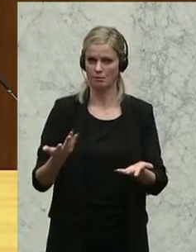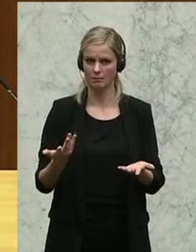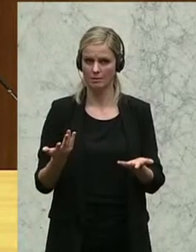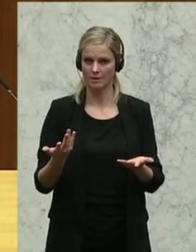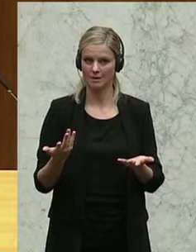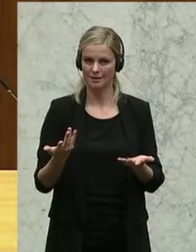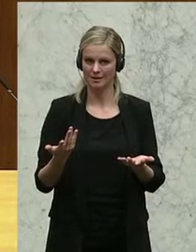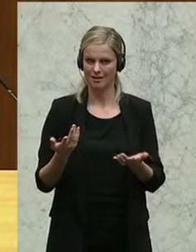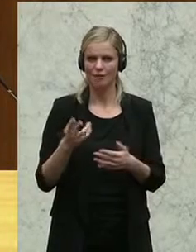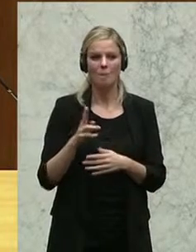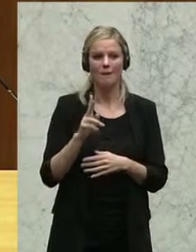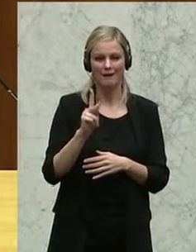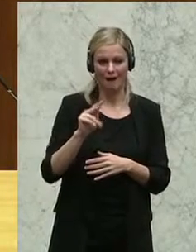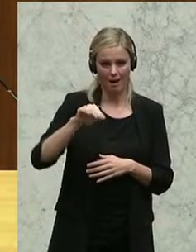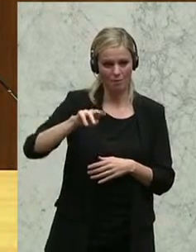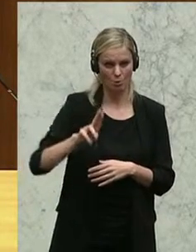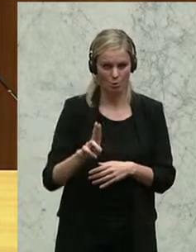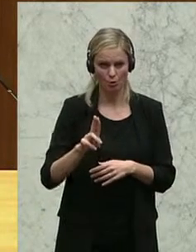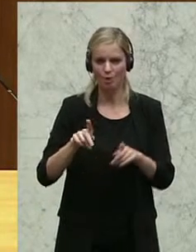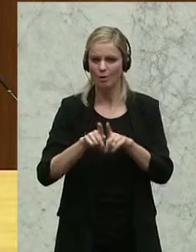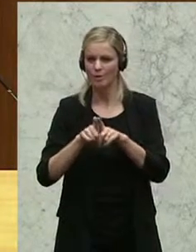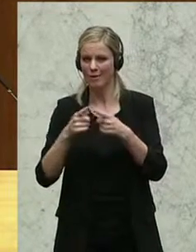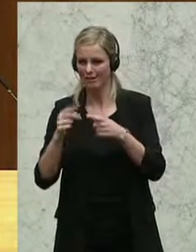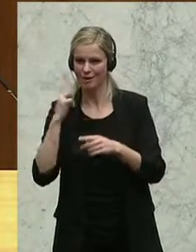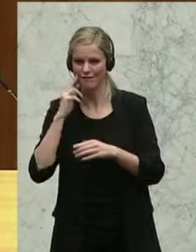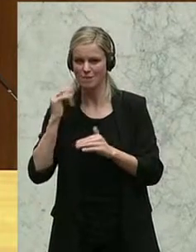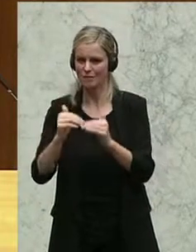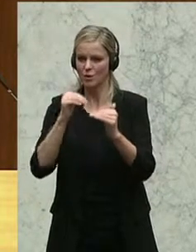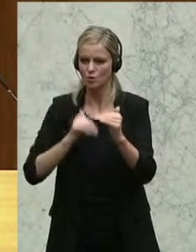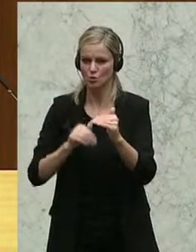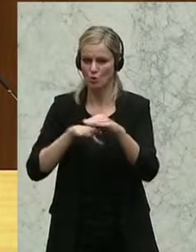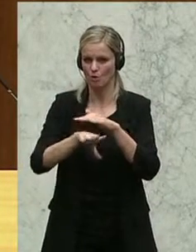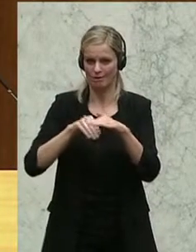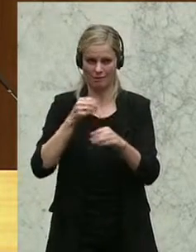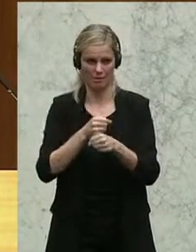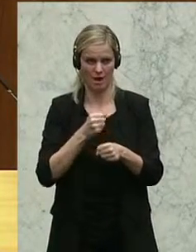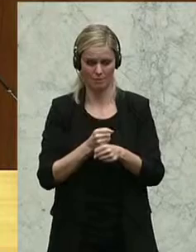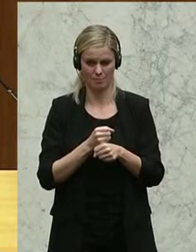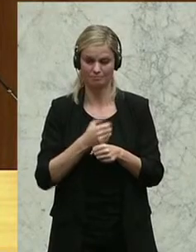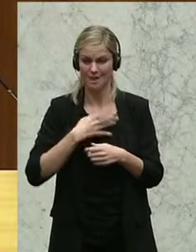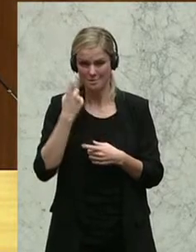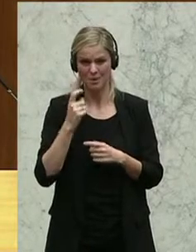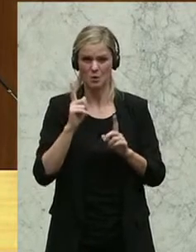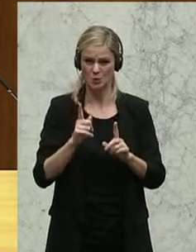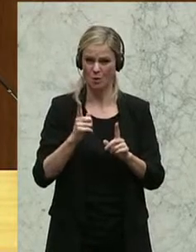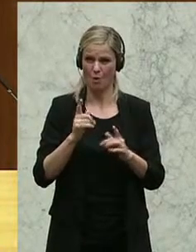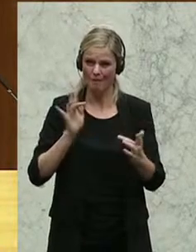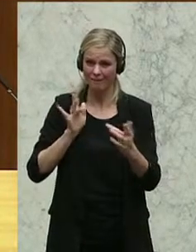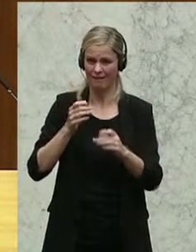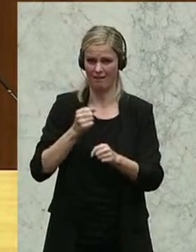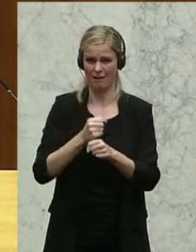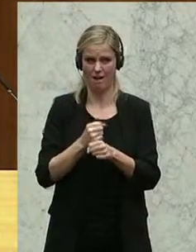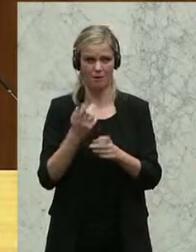KMUs und die Firmen als Subunternehmer arbeiten müssen. Hier müsste man viel mehr dagegen ansteuern,